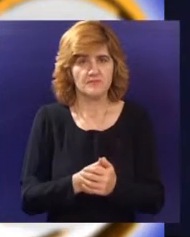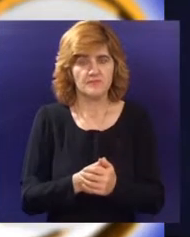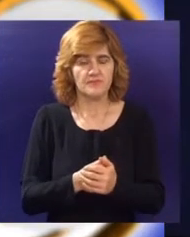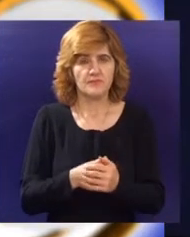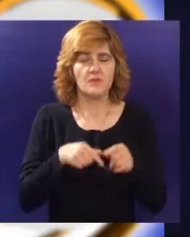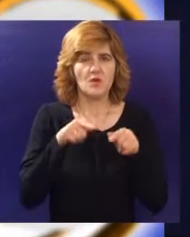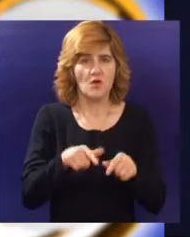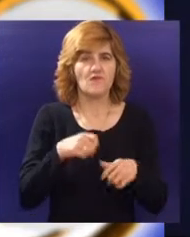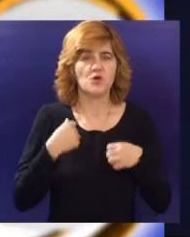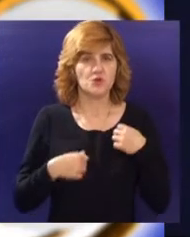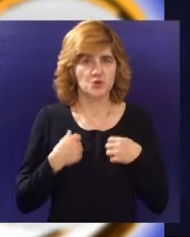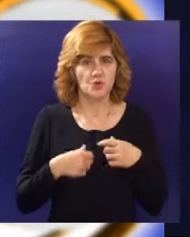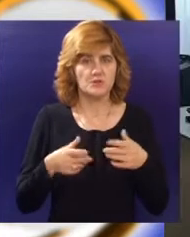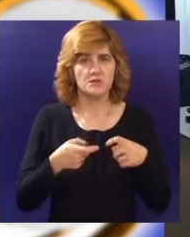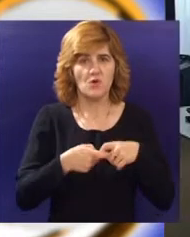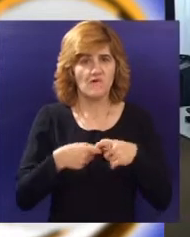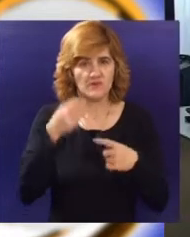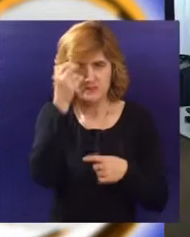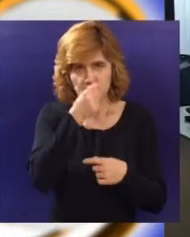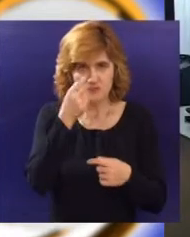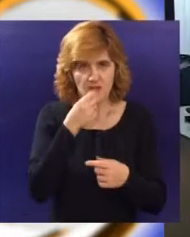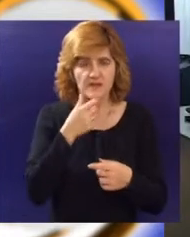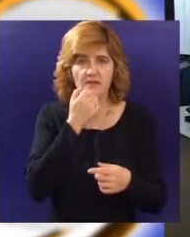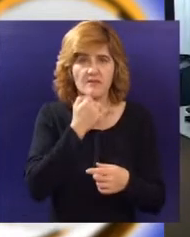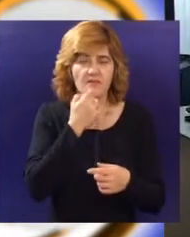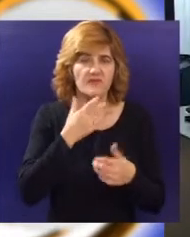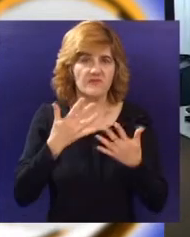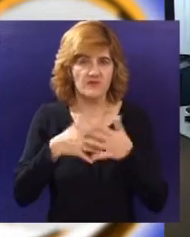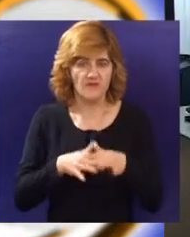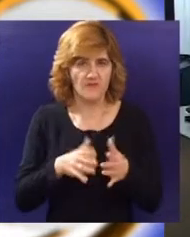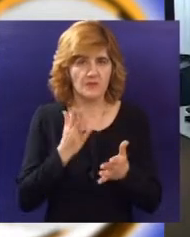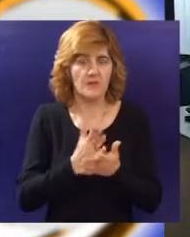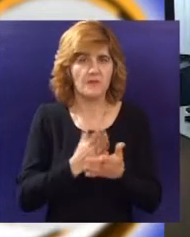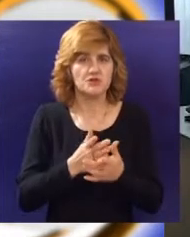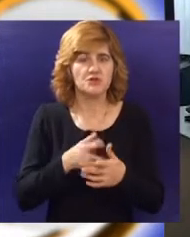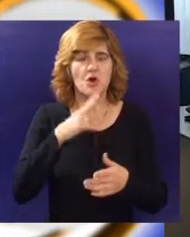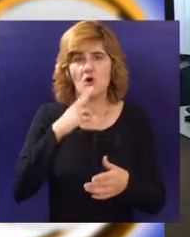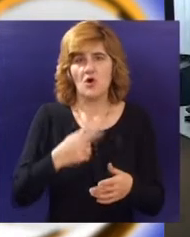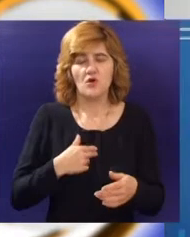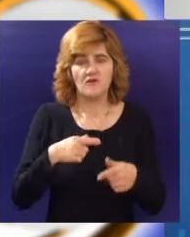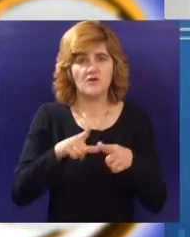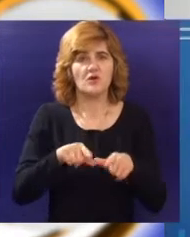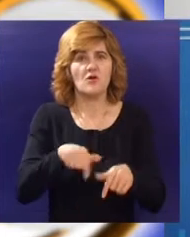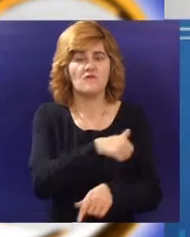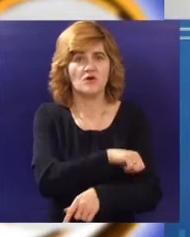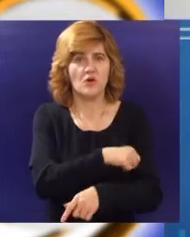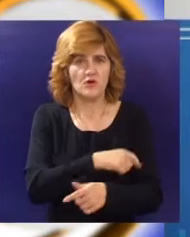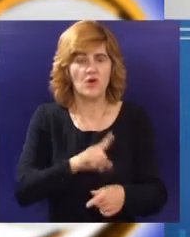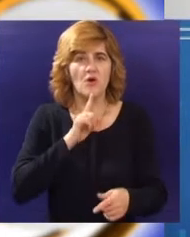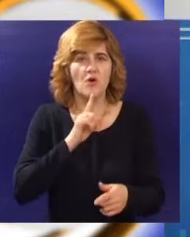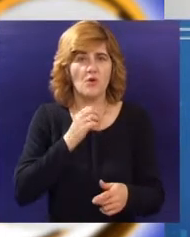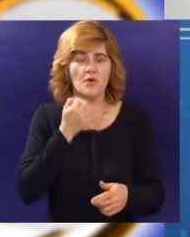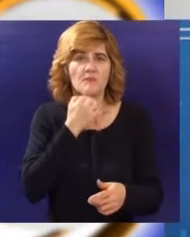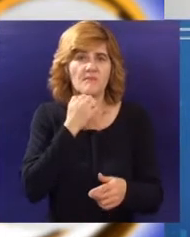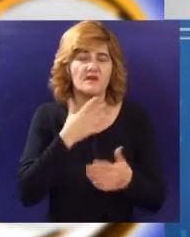JCI Subotica u sklopu globalne nedelje preduzetništva dodeljuje nagradu za društvenu odgovornost u 2010. godini,